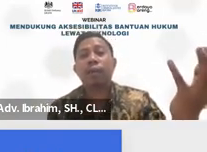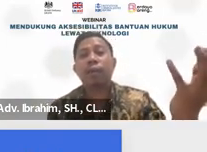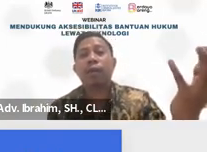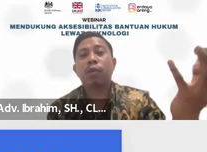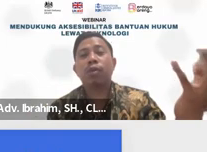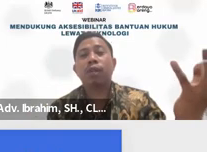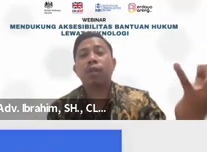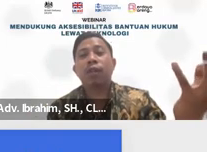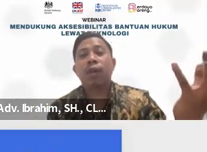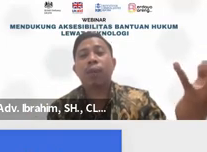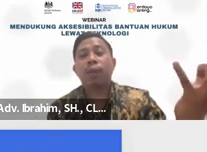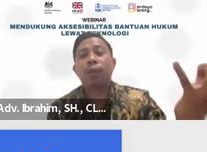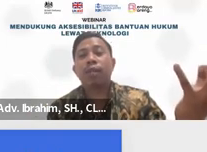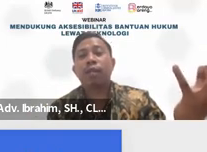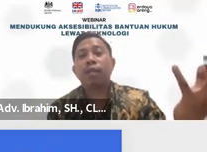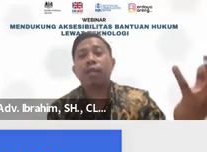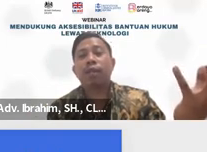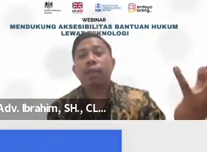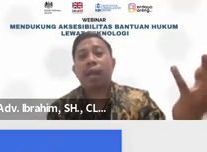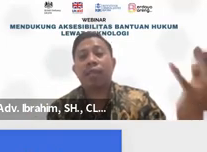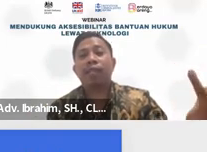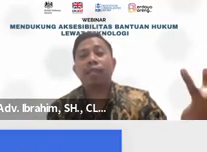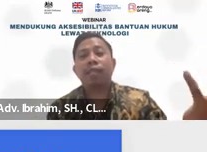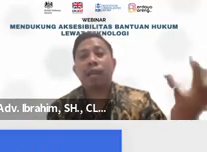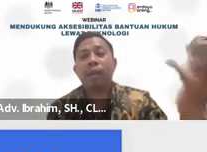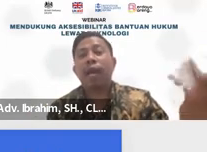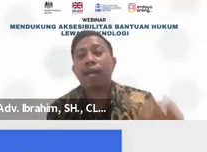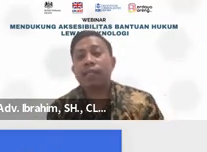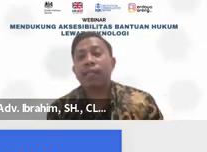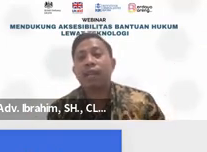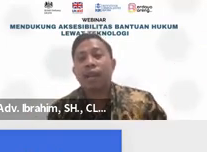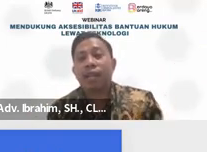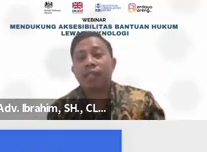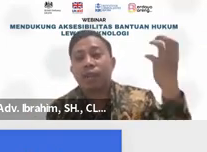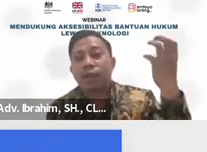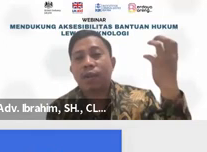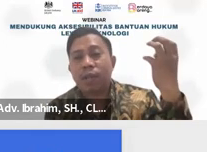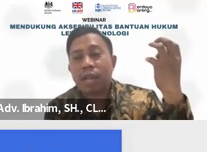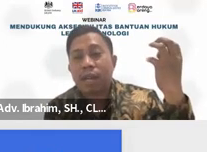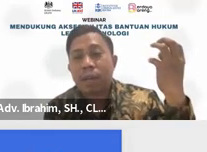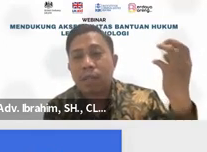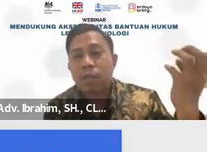membentuk praktik dalam BHS ada